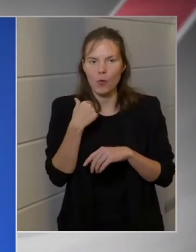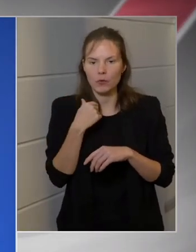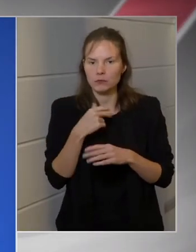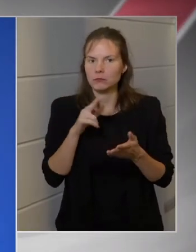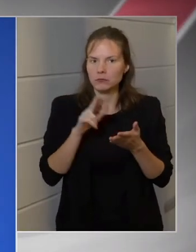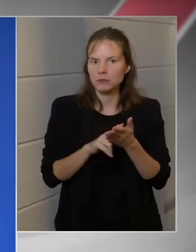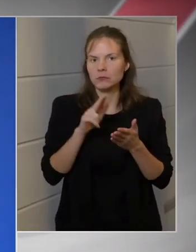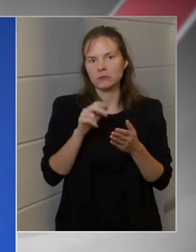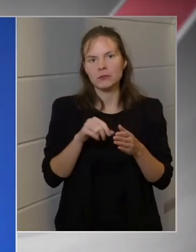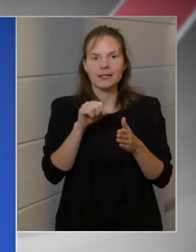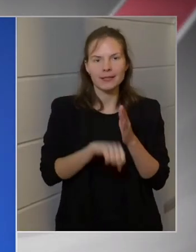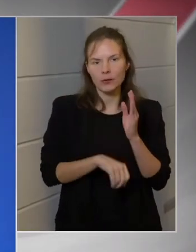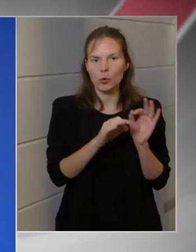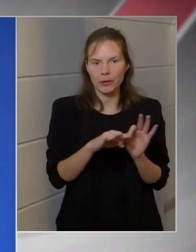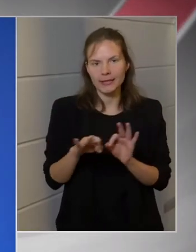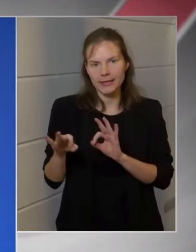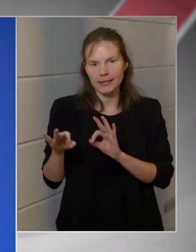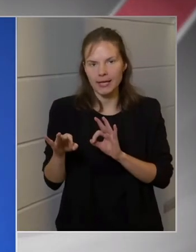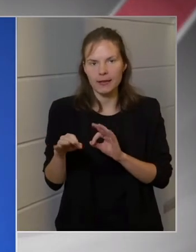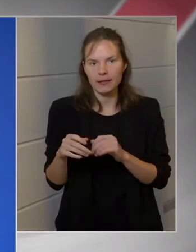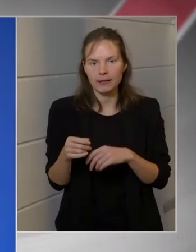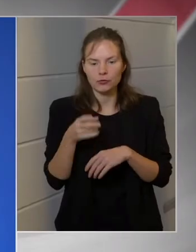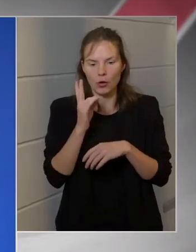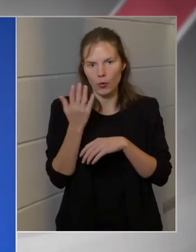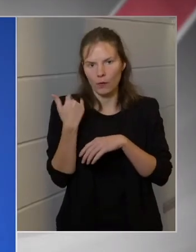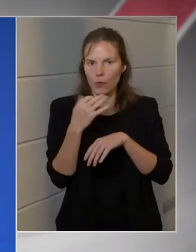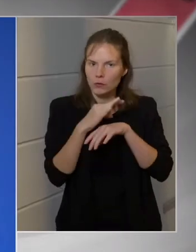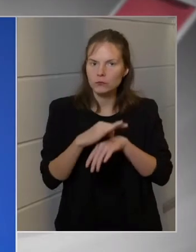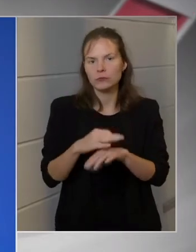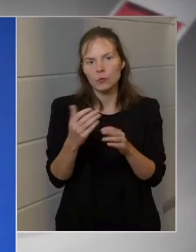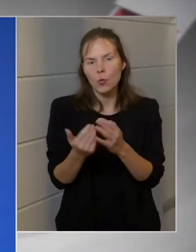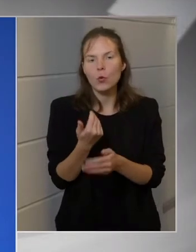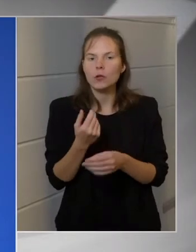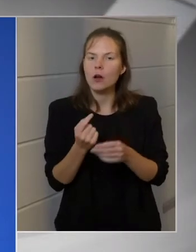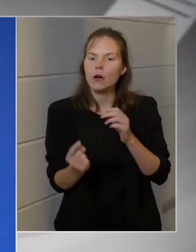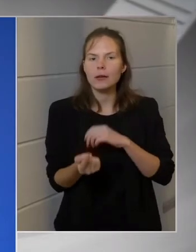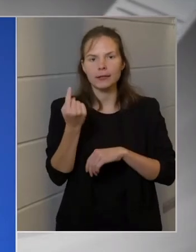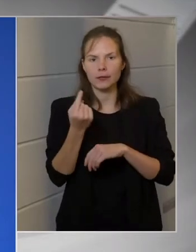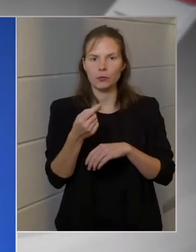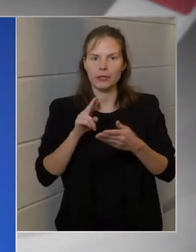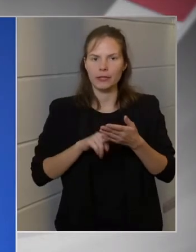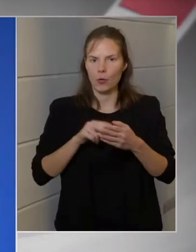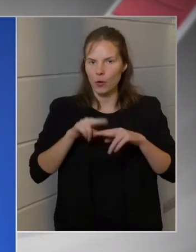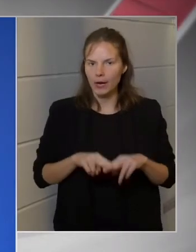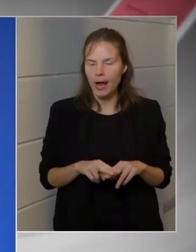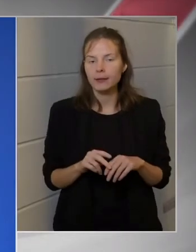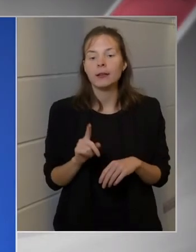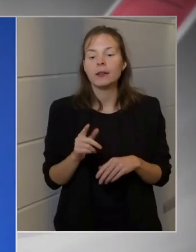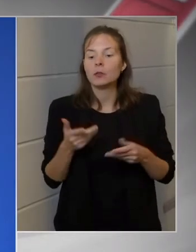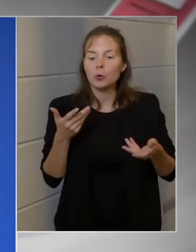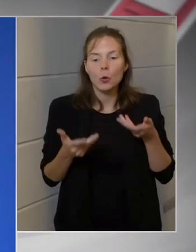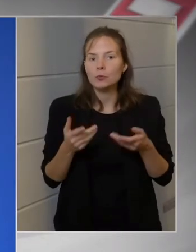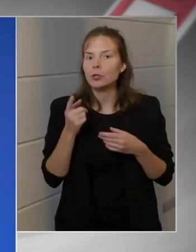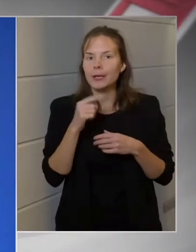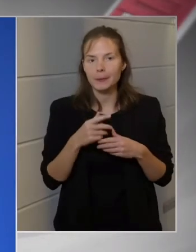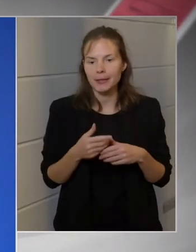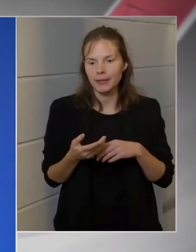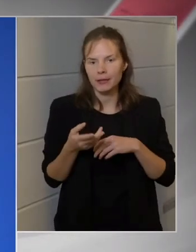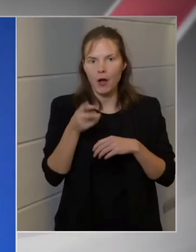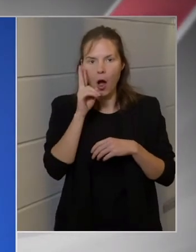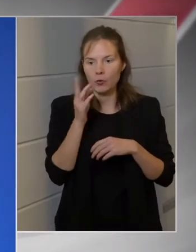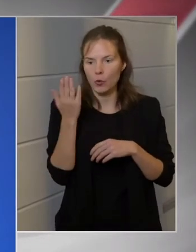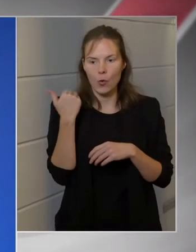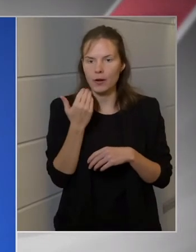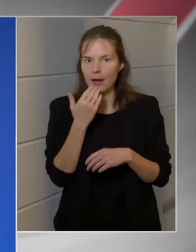meg a szigorúbb intézkedéseket és vezettük be újra a rendkívüli jogrendet. De a különbség az az, hogy akkor